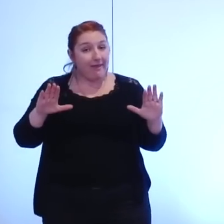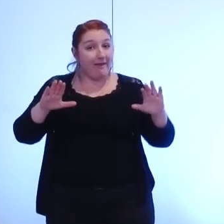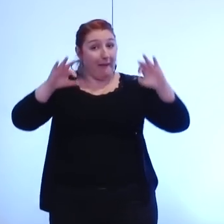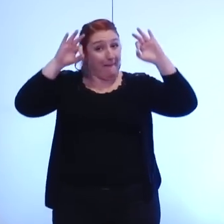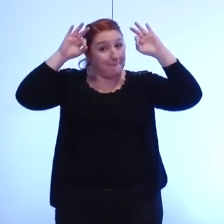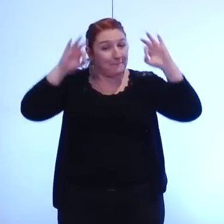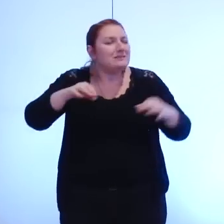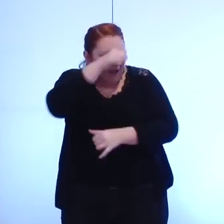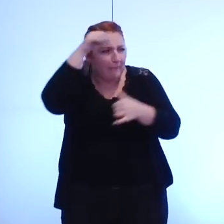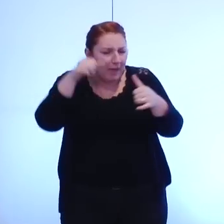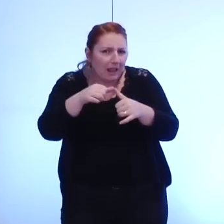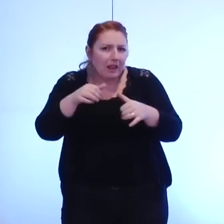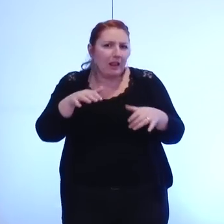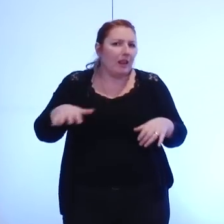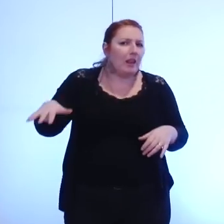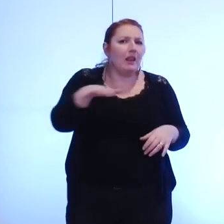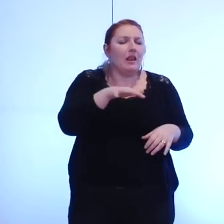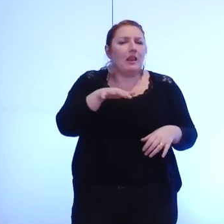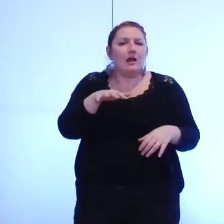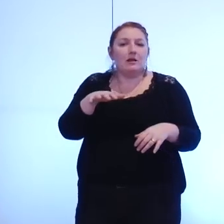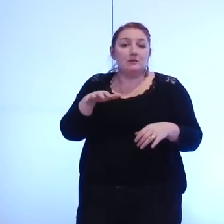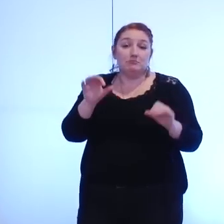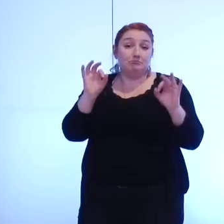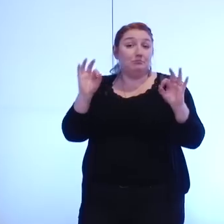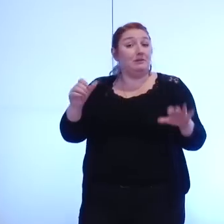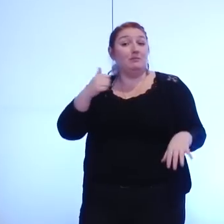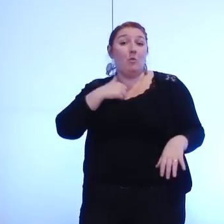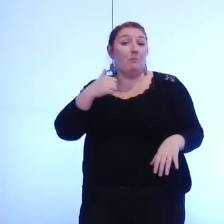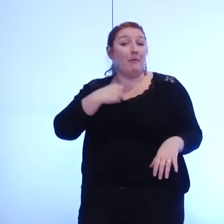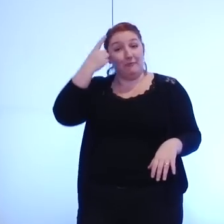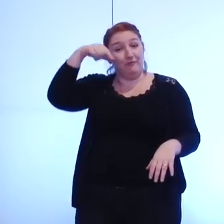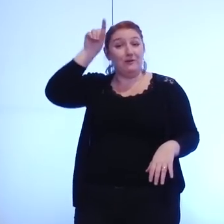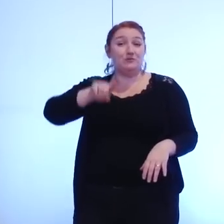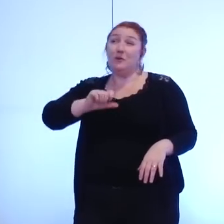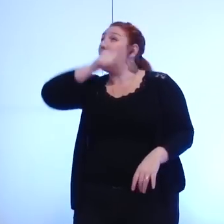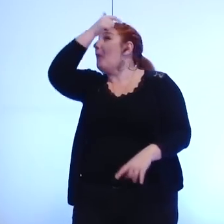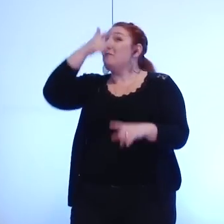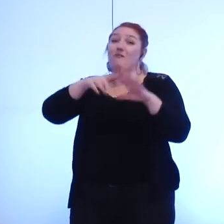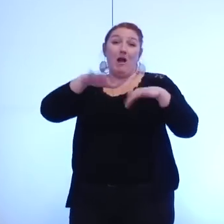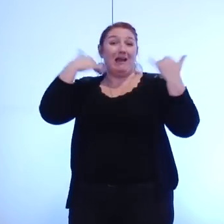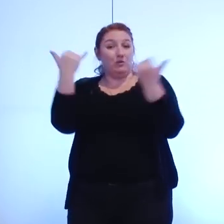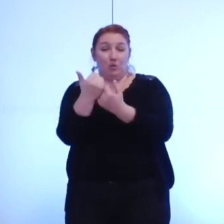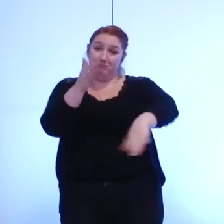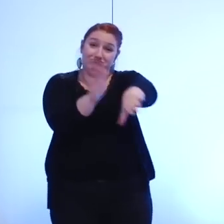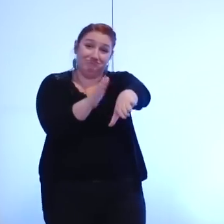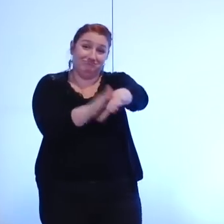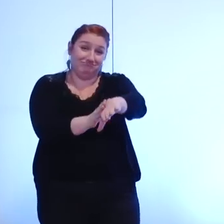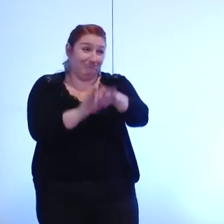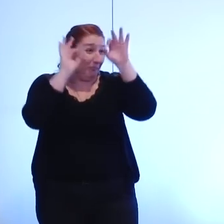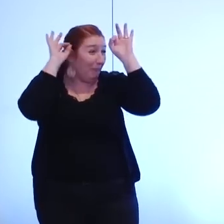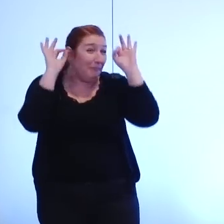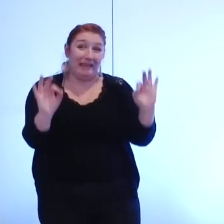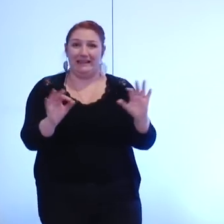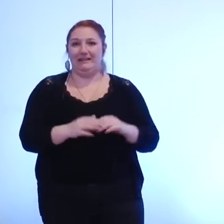si vous vous en souvenez à la position que j'avais prise dès la première réunion que nous avons tenue en disant qu'il serait peut-être